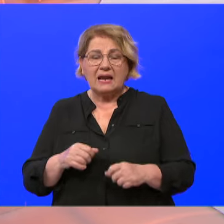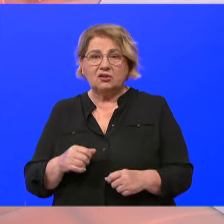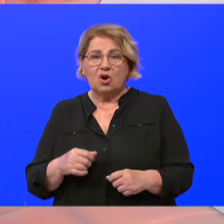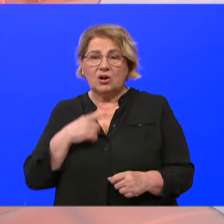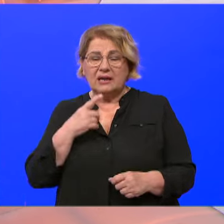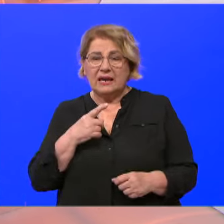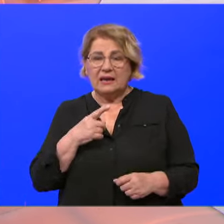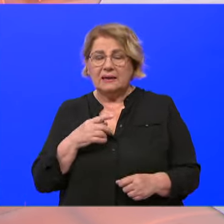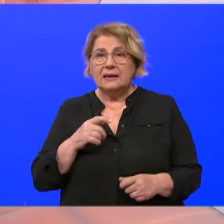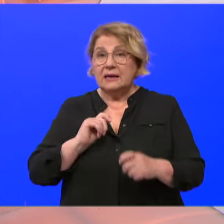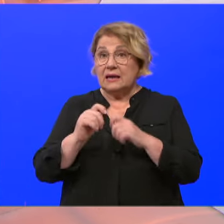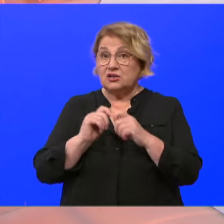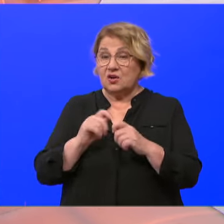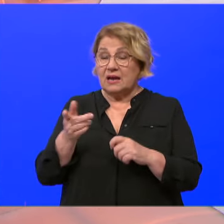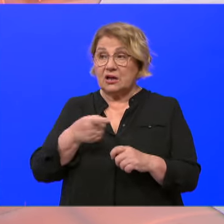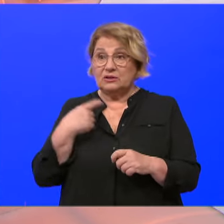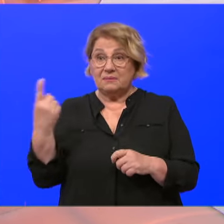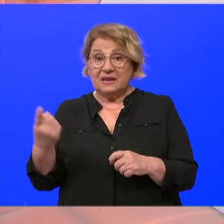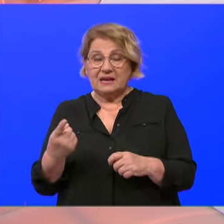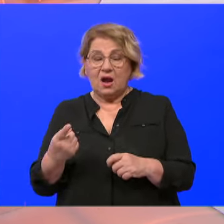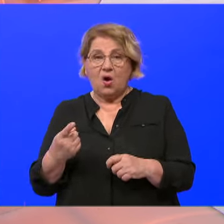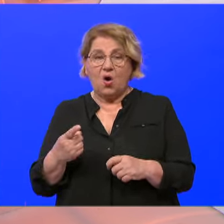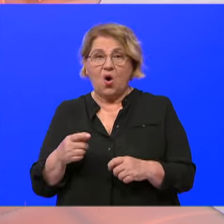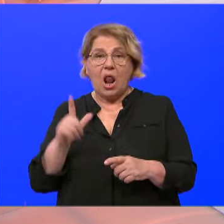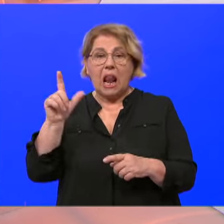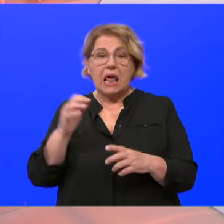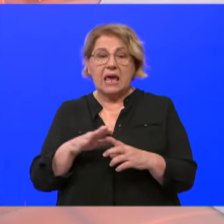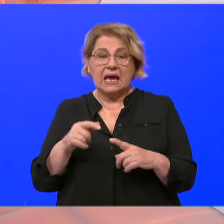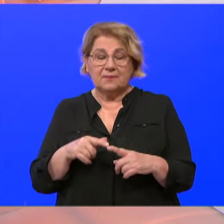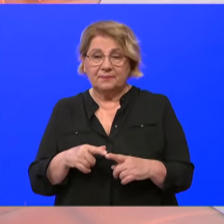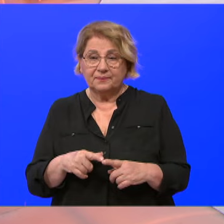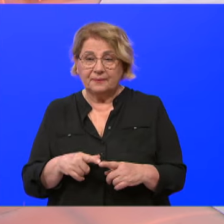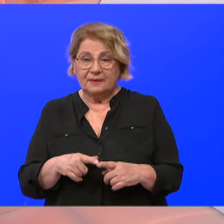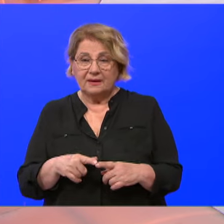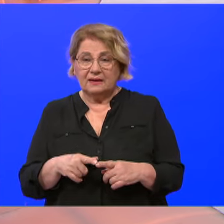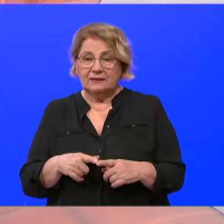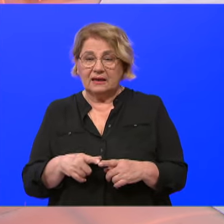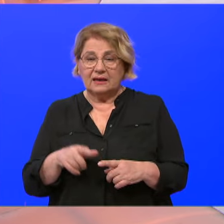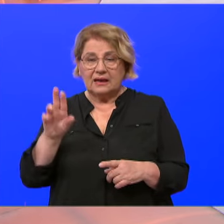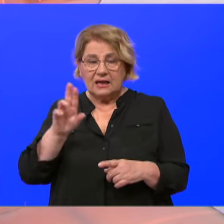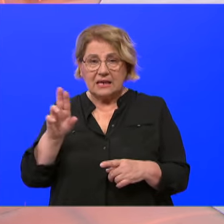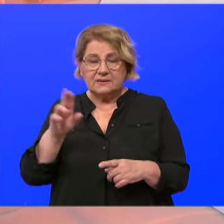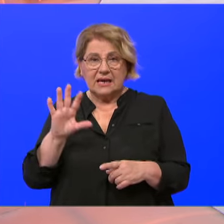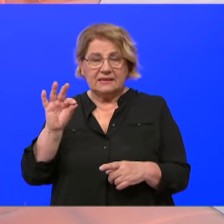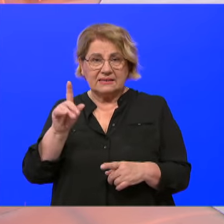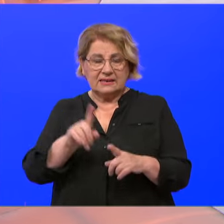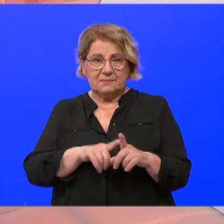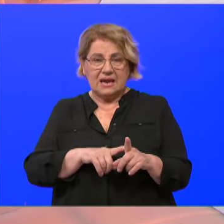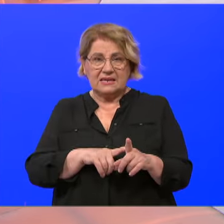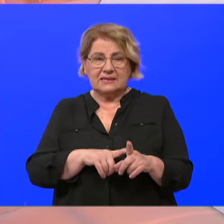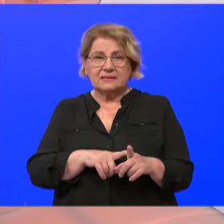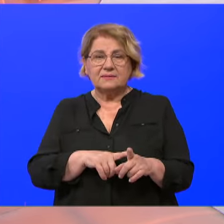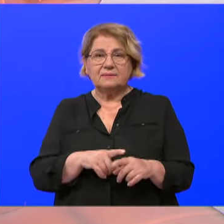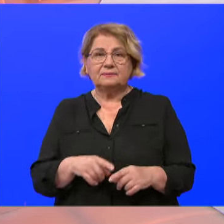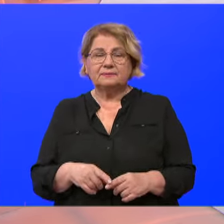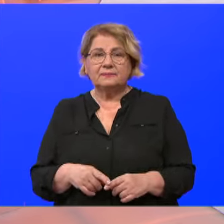pregovorima smo da i mi kao liga idemo, to je ružičasti, jel tako? Deseti mjesec je ružičasta